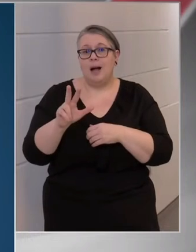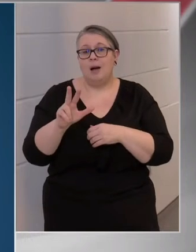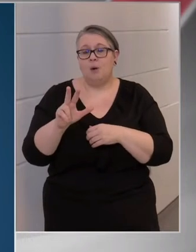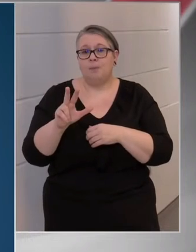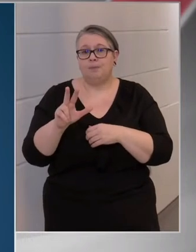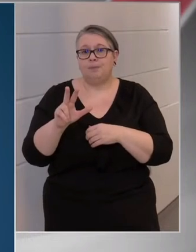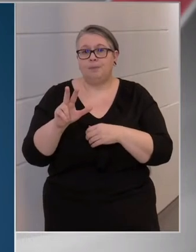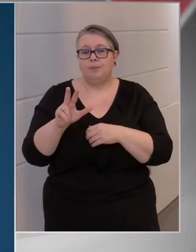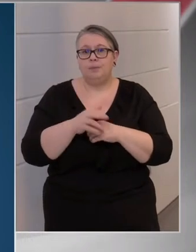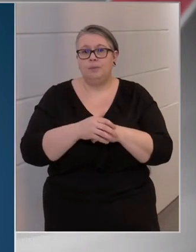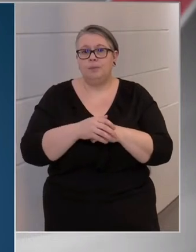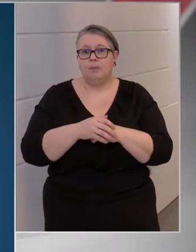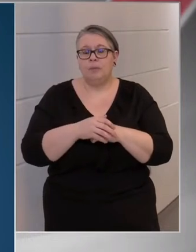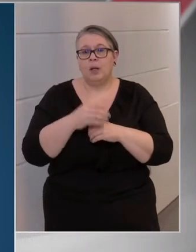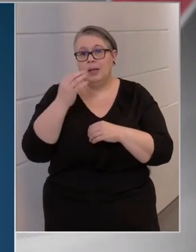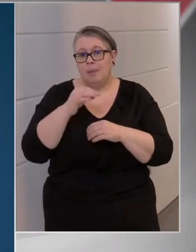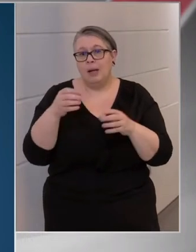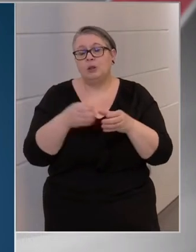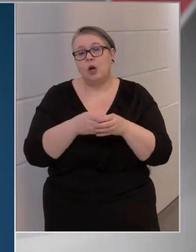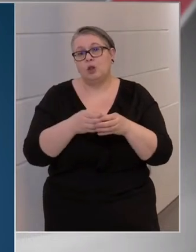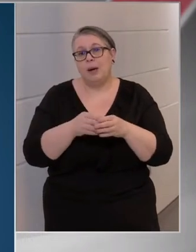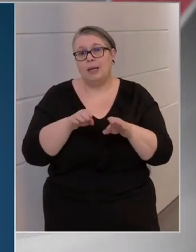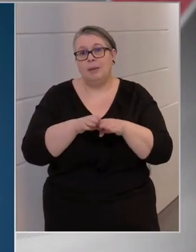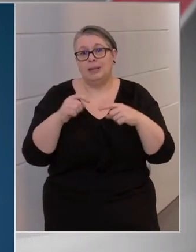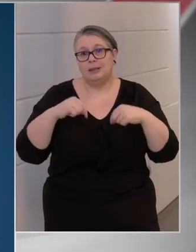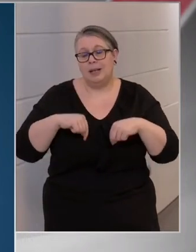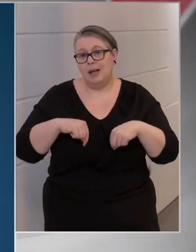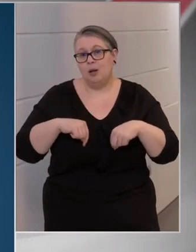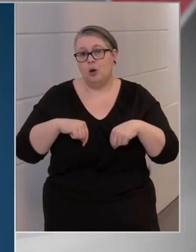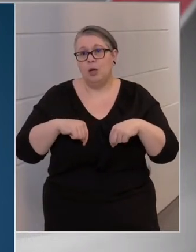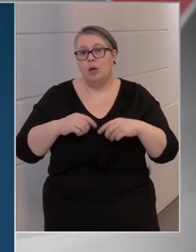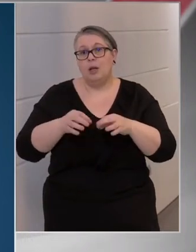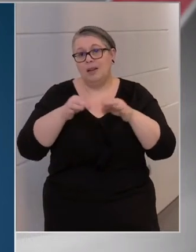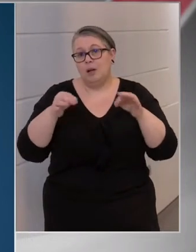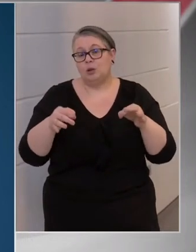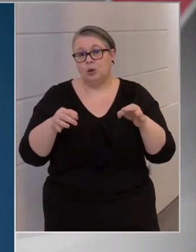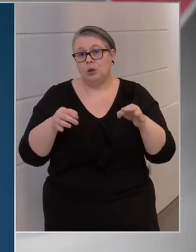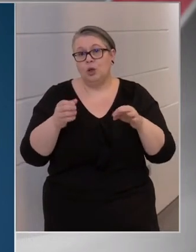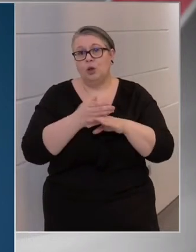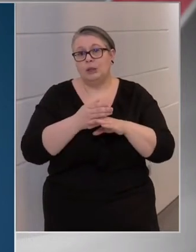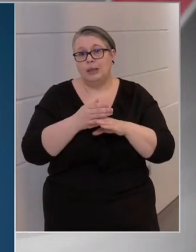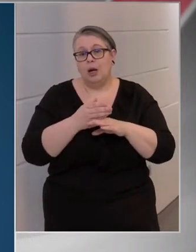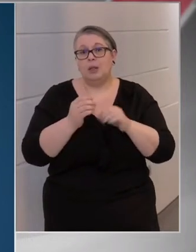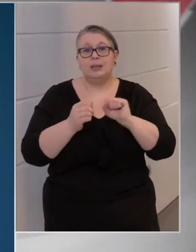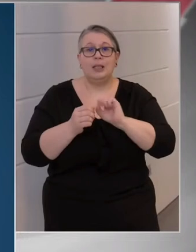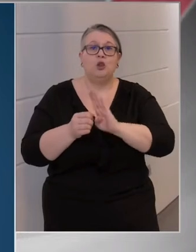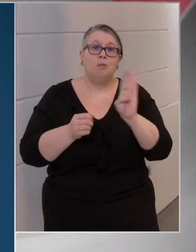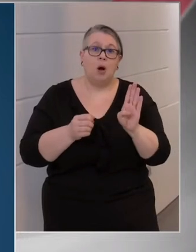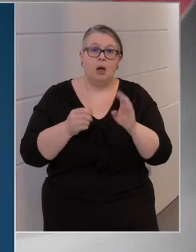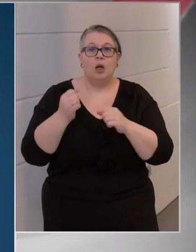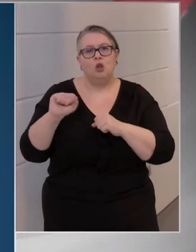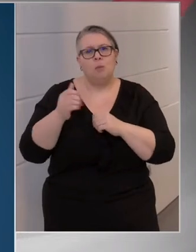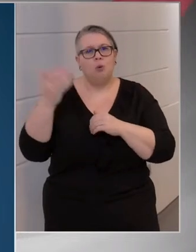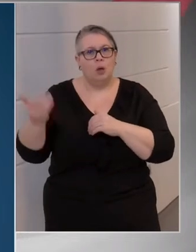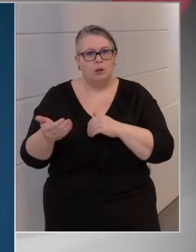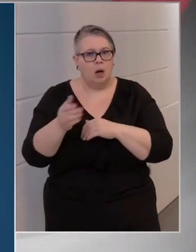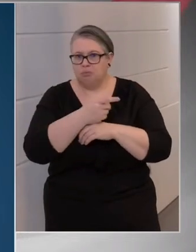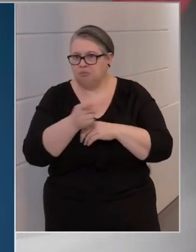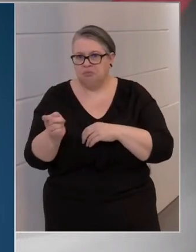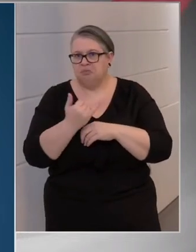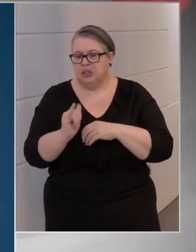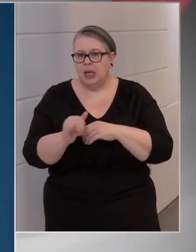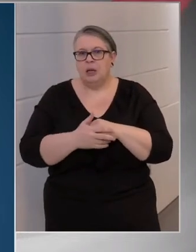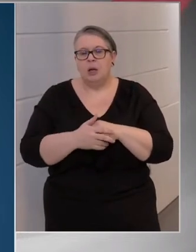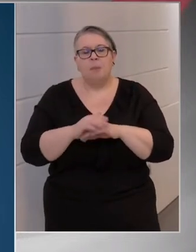német tartományi miniszterelnök nyilatkozott arról, közt a szélsőbaltól a jobb oldalig, hogy